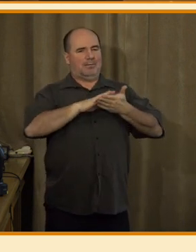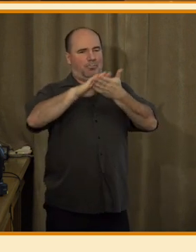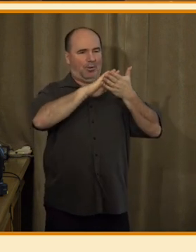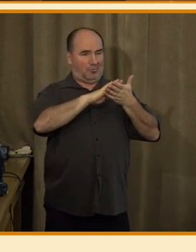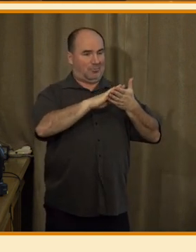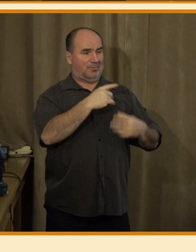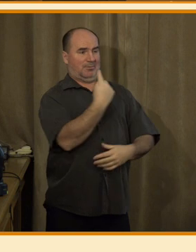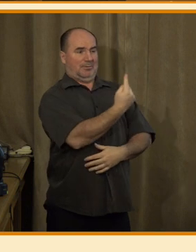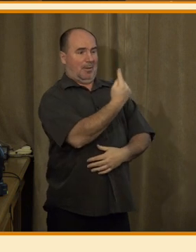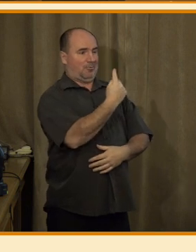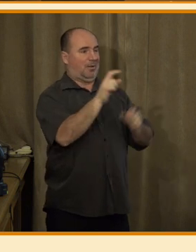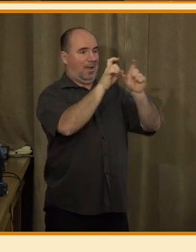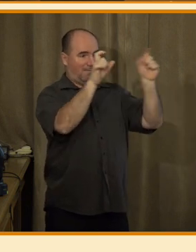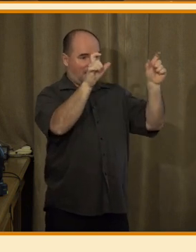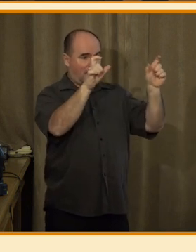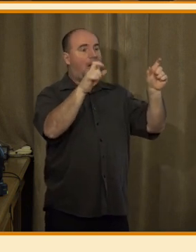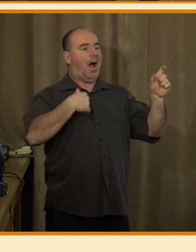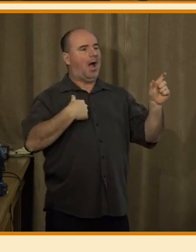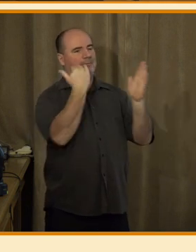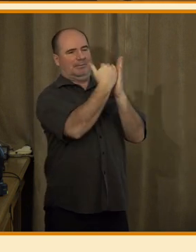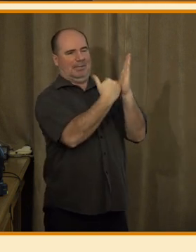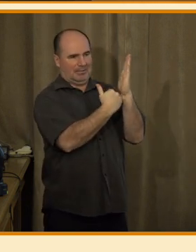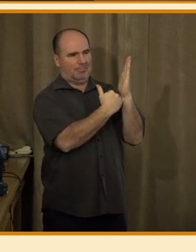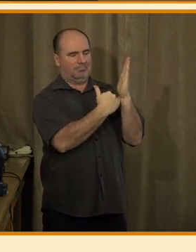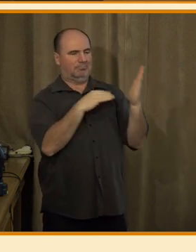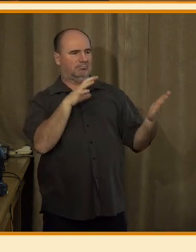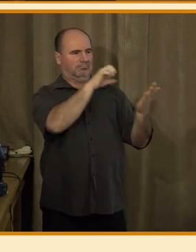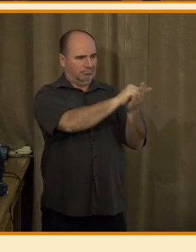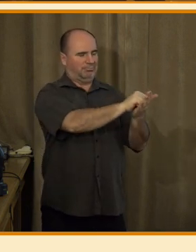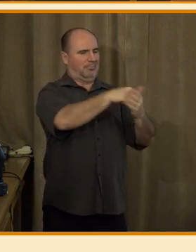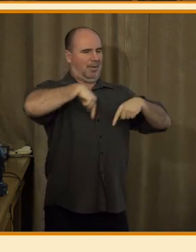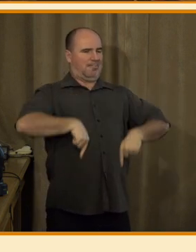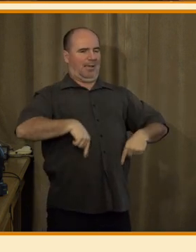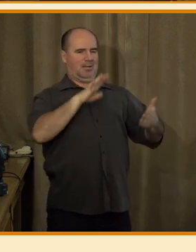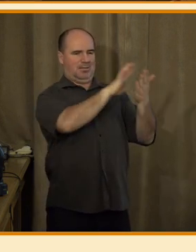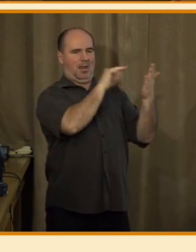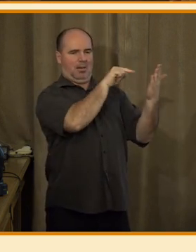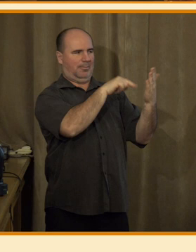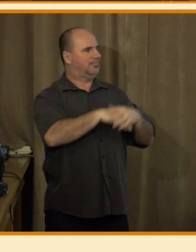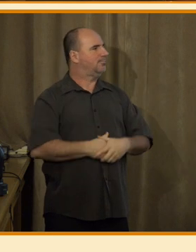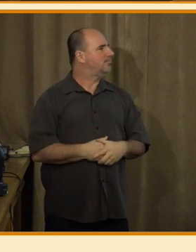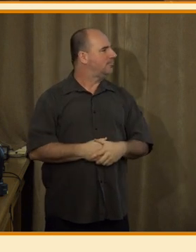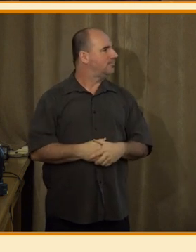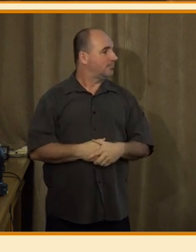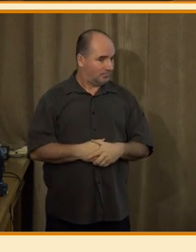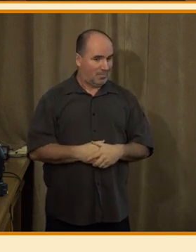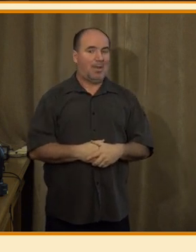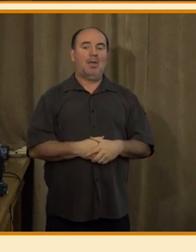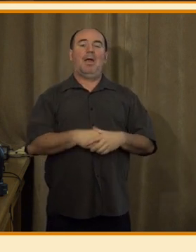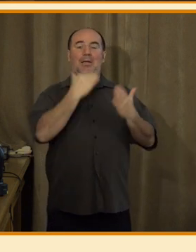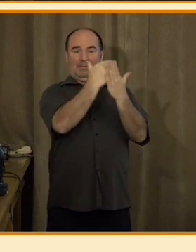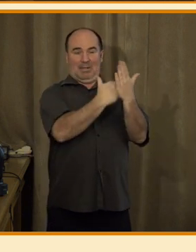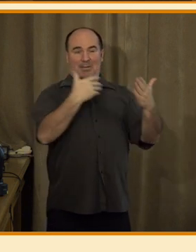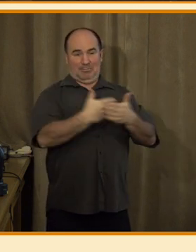firmě a tu vlastní seznam jako takový. Je to oddělný schválně, aby se oddělil biznis od výroby a obsahu. A seznam zprávy má